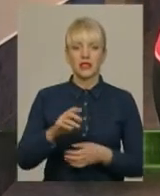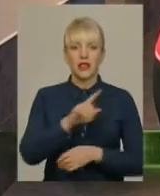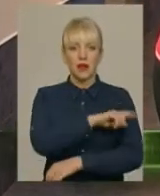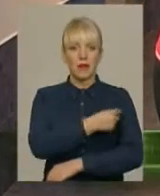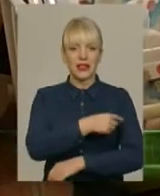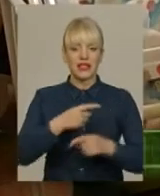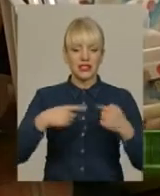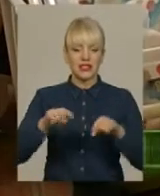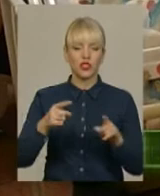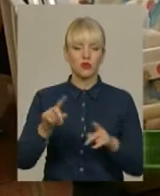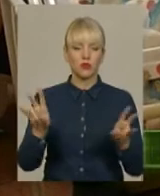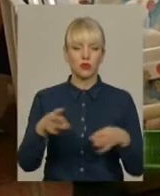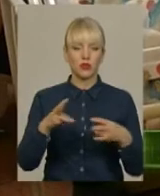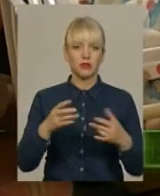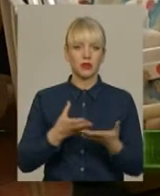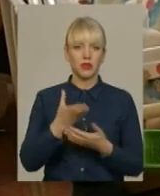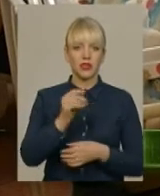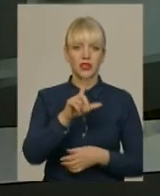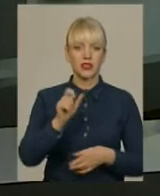центрі не потрібно сплачувати за пологи?